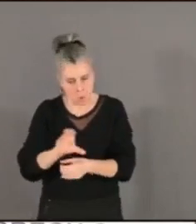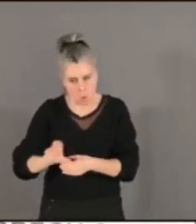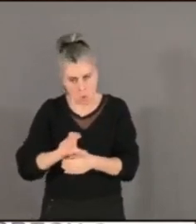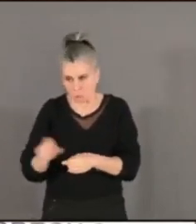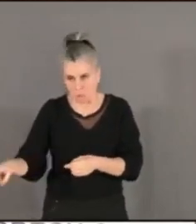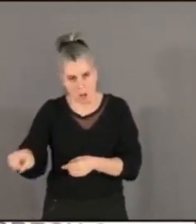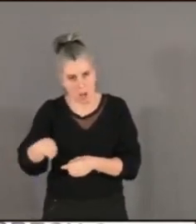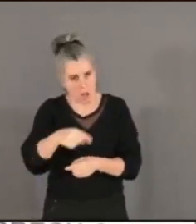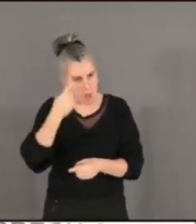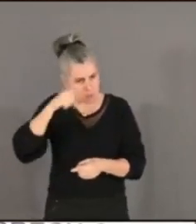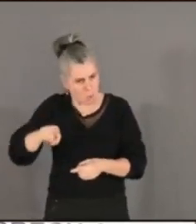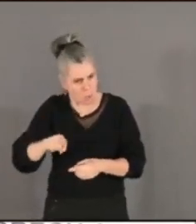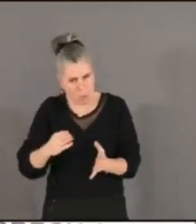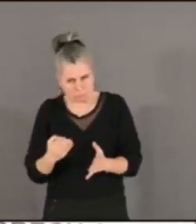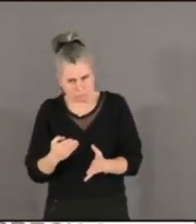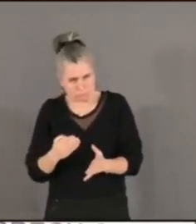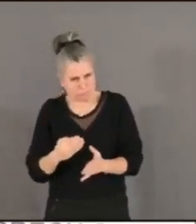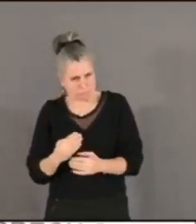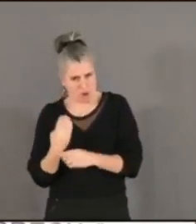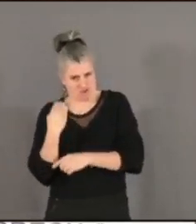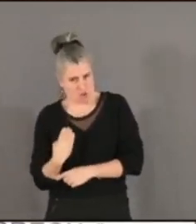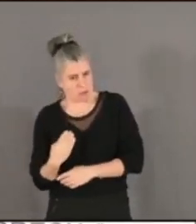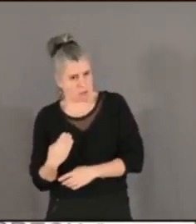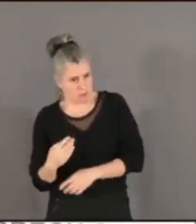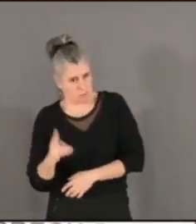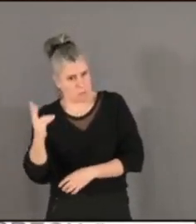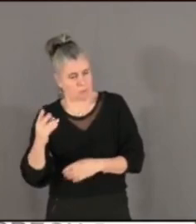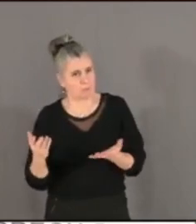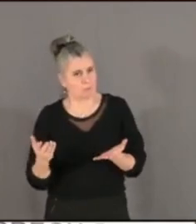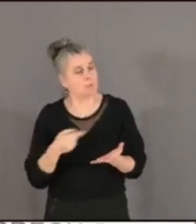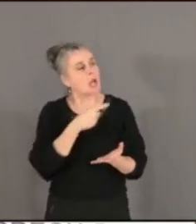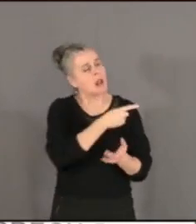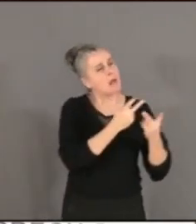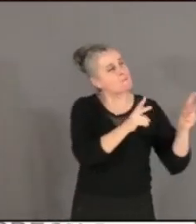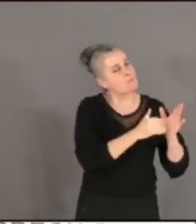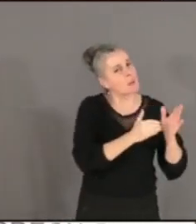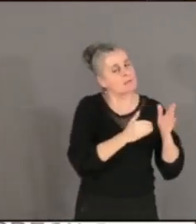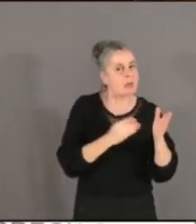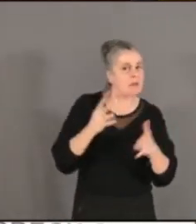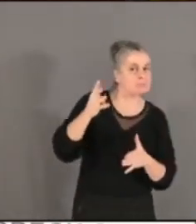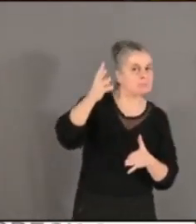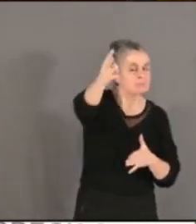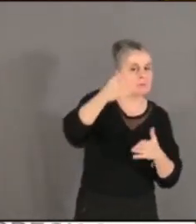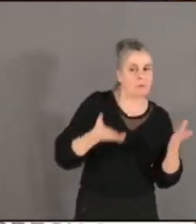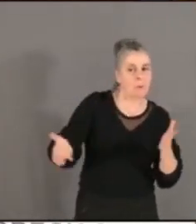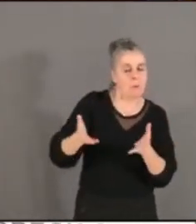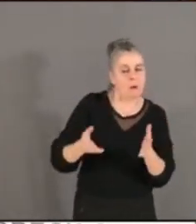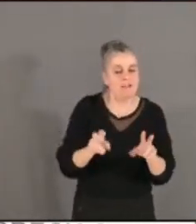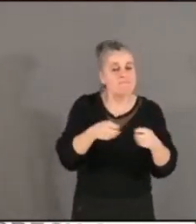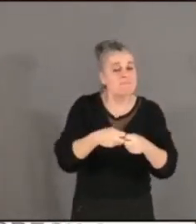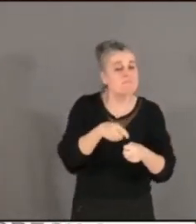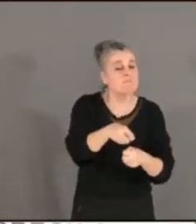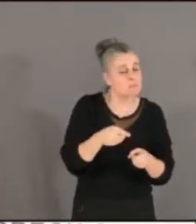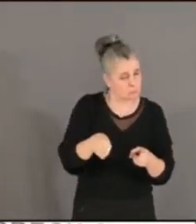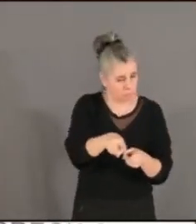Quelles prévisions, monsieur Canica, la Ville a-t-elle faite des projections pour estimer le montant dont devront s'acquitter les Marseillais ?